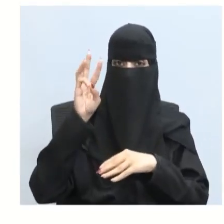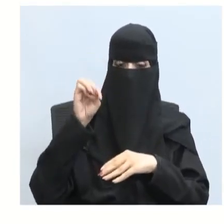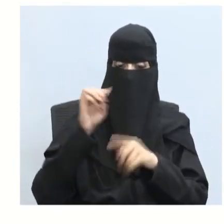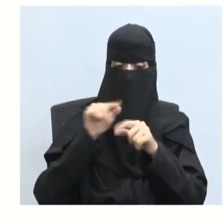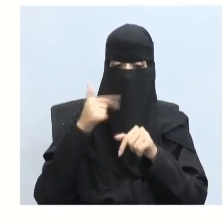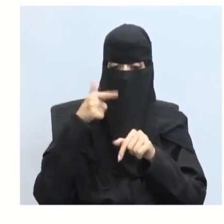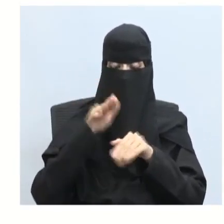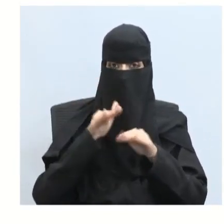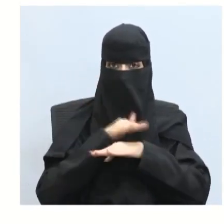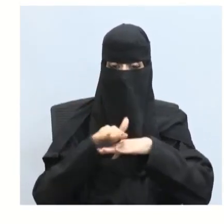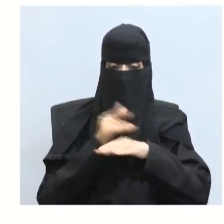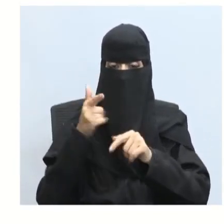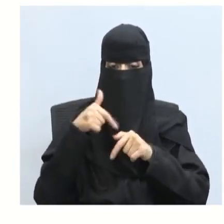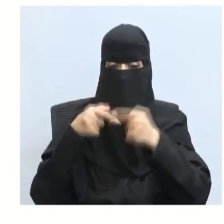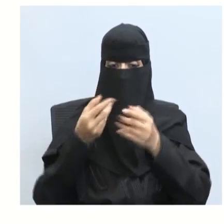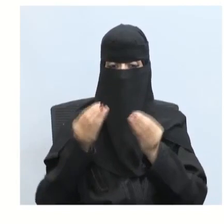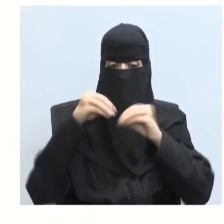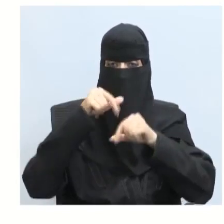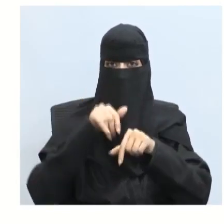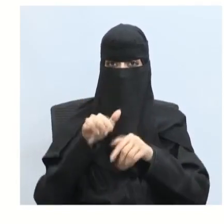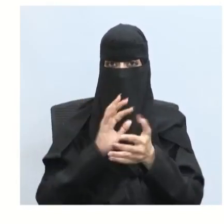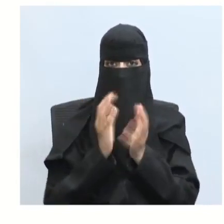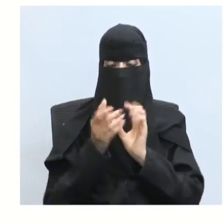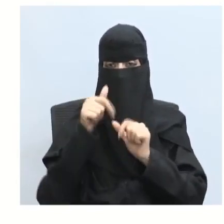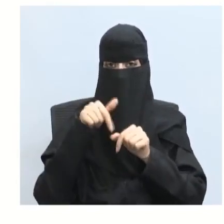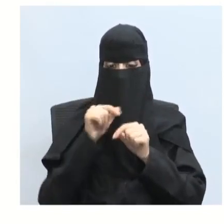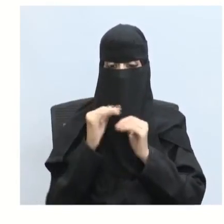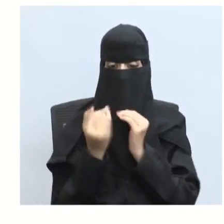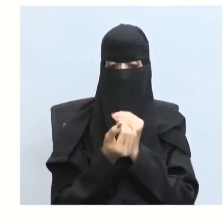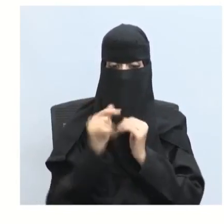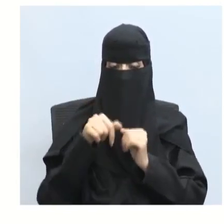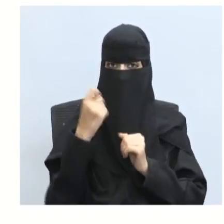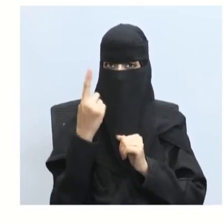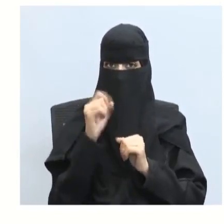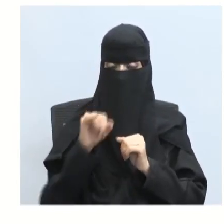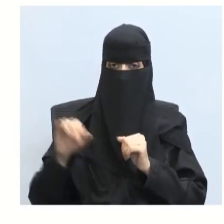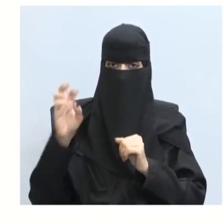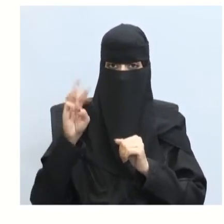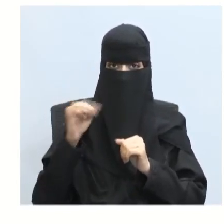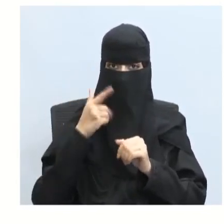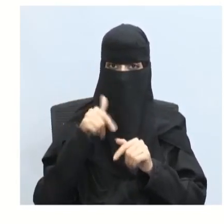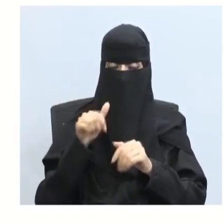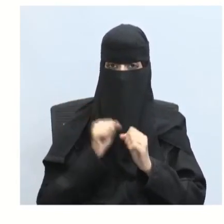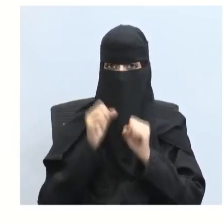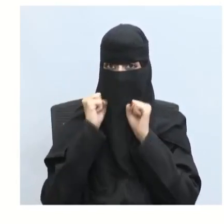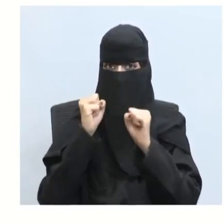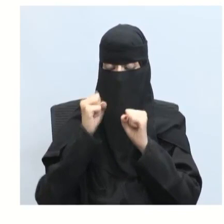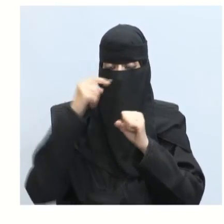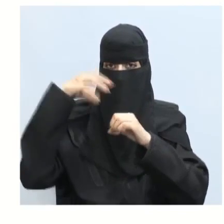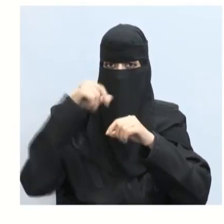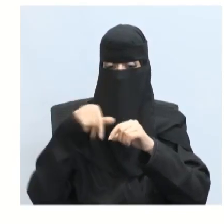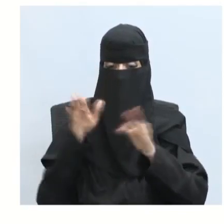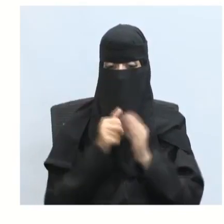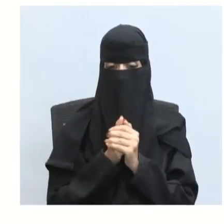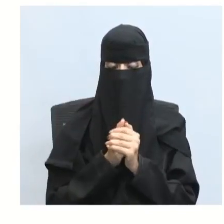مساحة السطح الداخلي لكرة نصف قدرها واحد متر شدة الإضاءة تقاس بوحدة